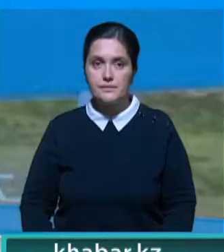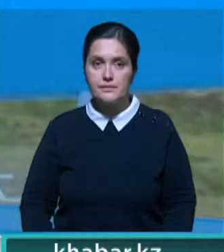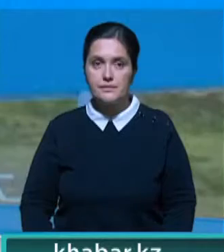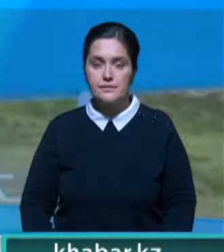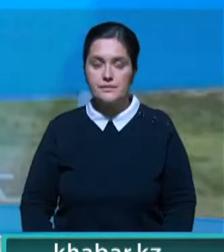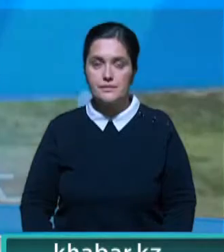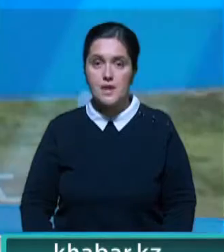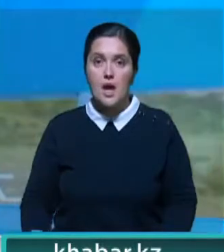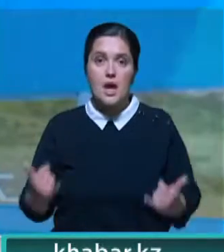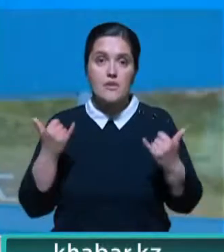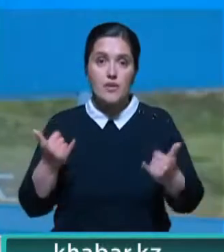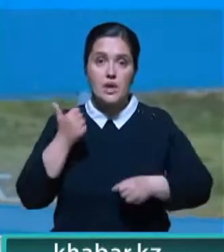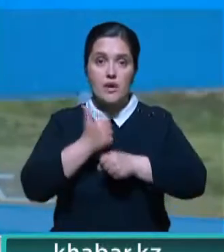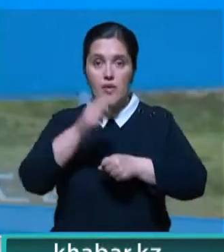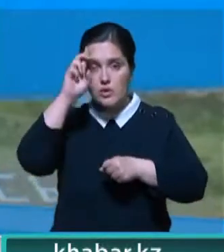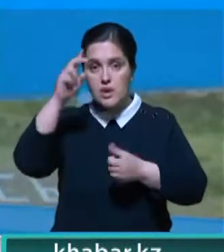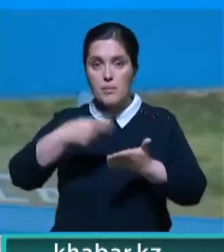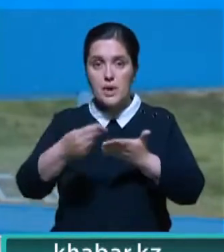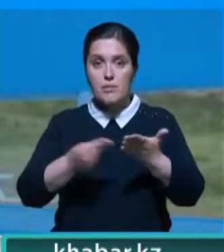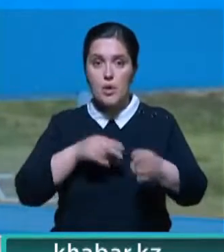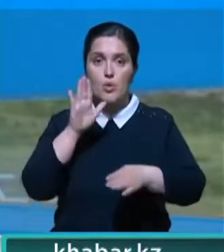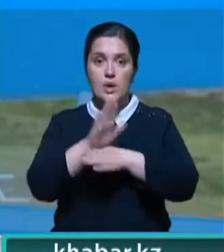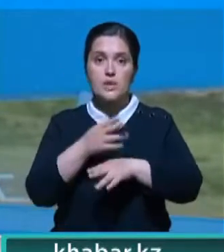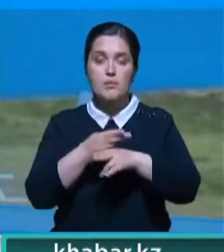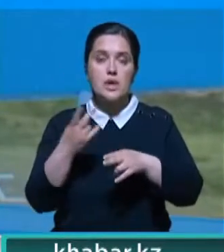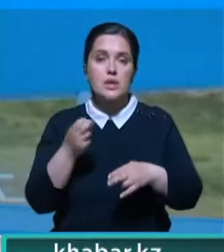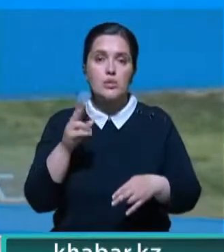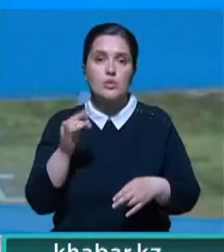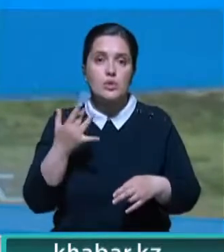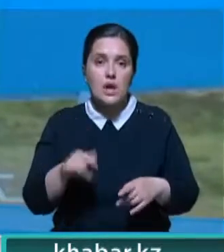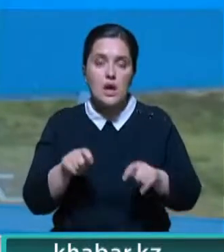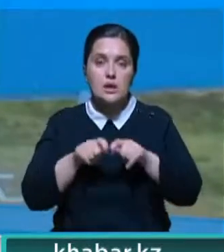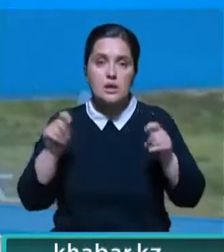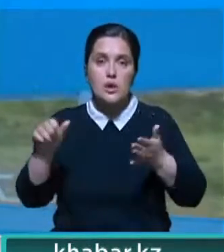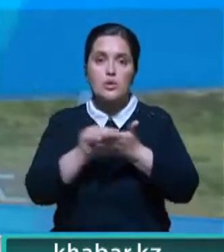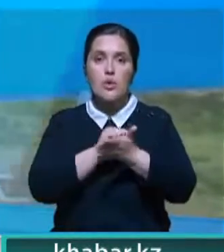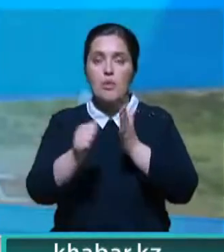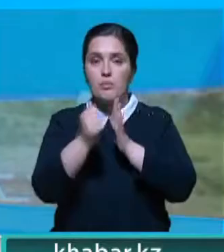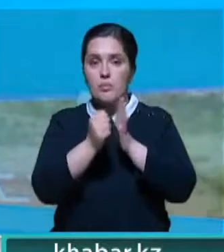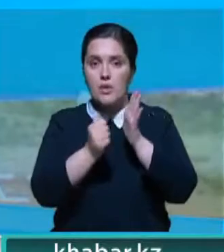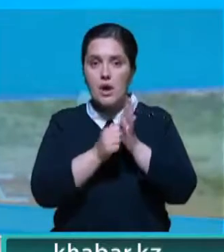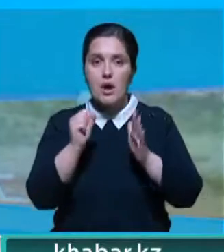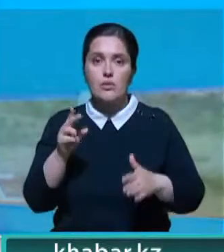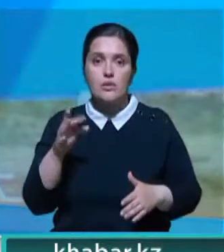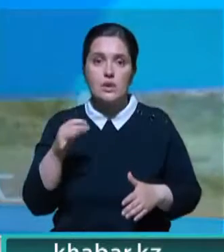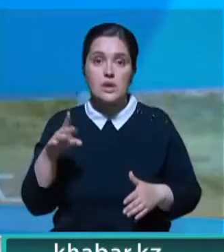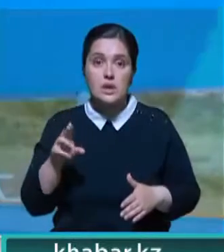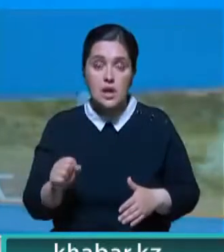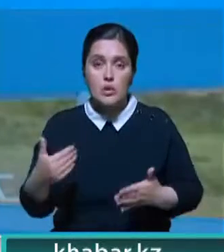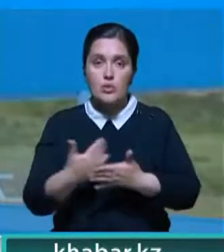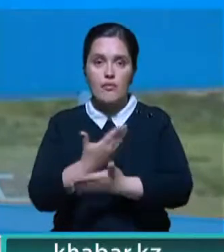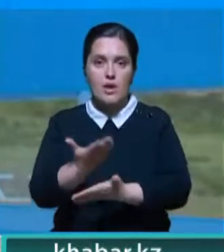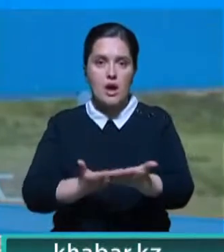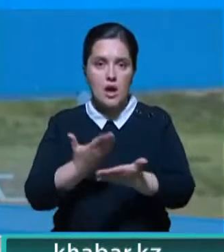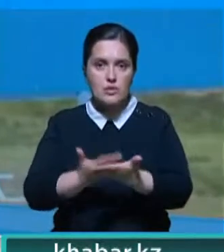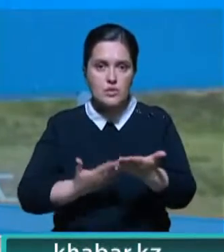И сегодня же глава государства подписал указ о создании национального Курултая. Документ опубликован на сайте Аккорды. Новый